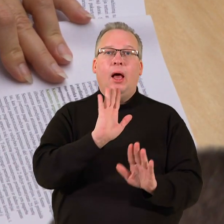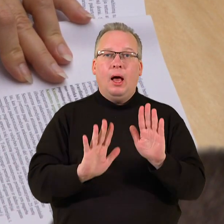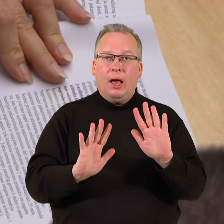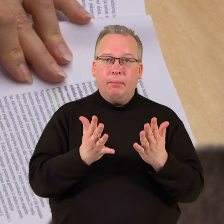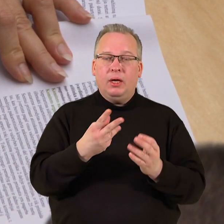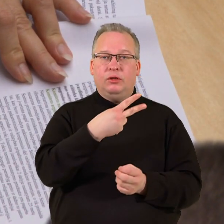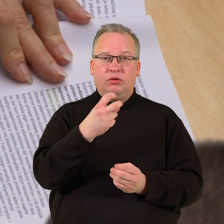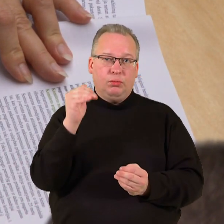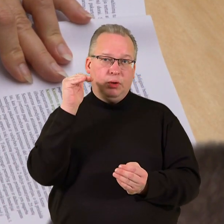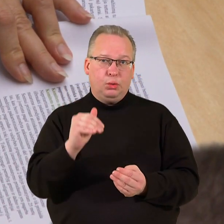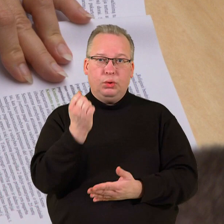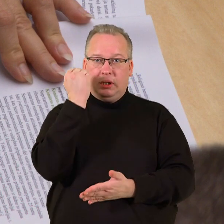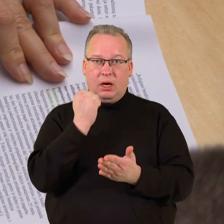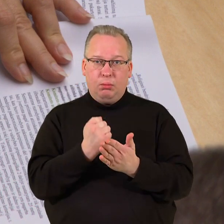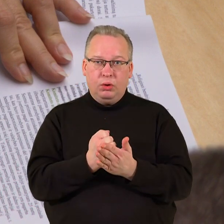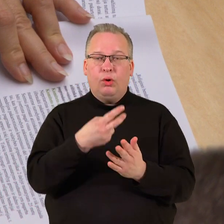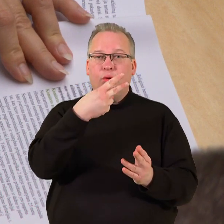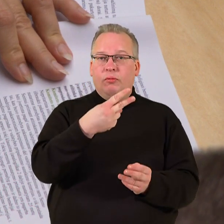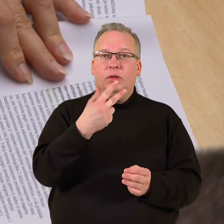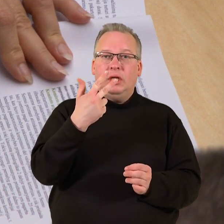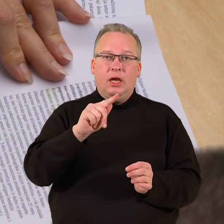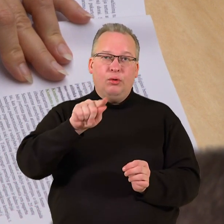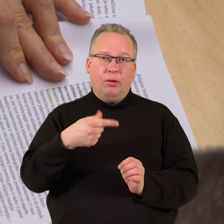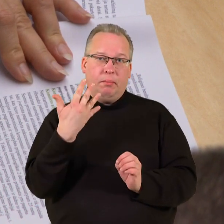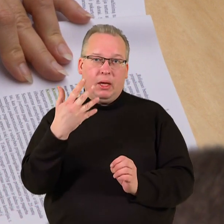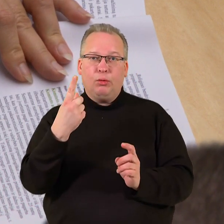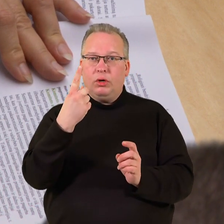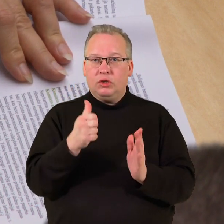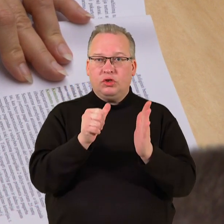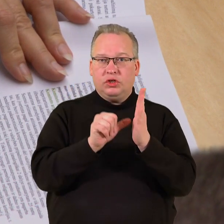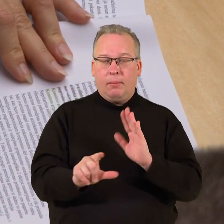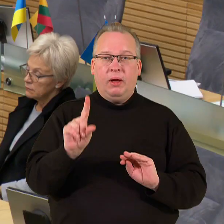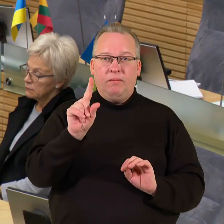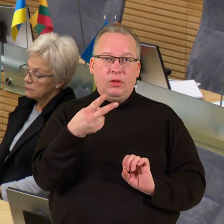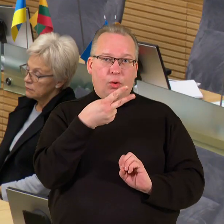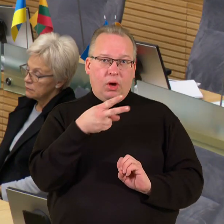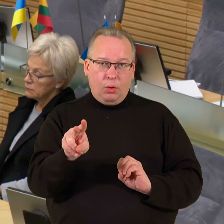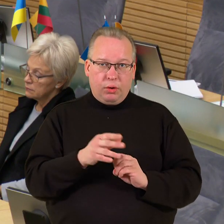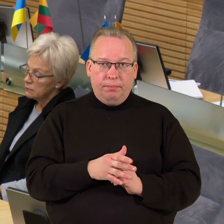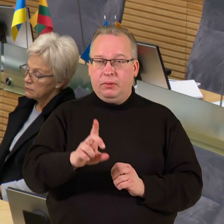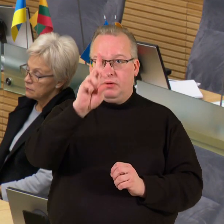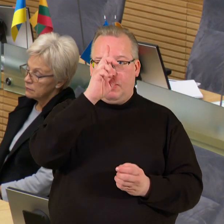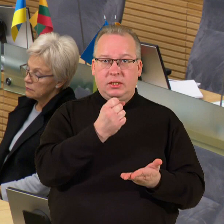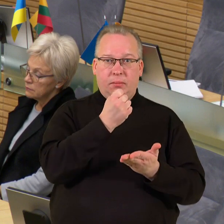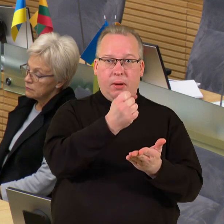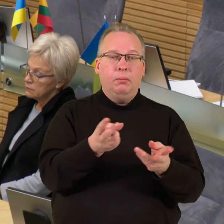tūkstančių darbuotojų, nuo 23,5 iki 161 eurų. Iš valstybės biudžeto tam prireiks apie